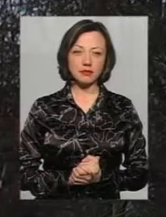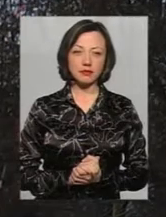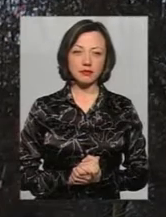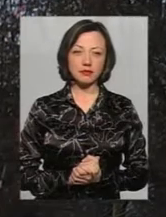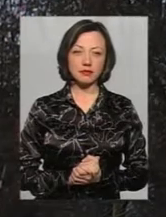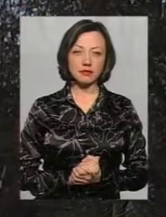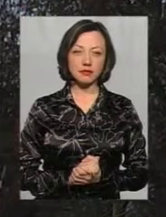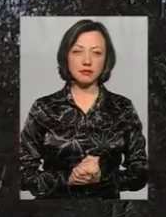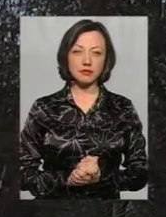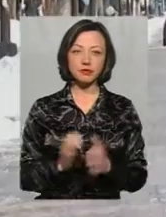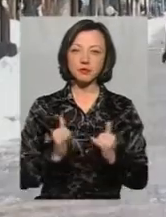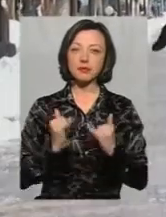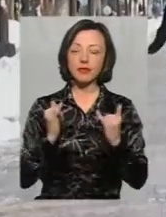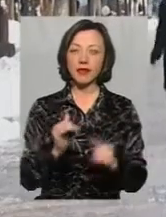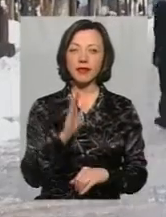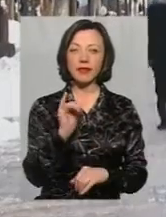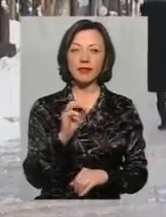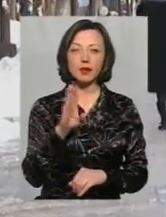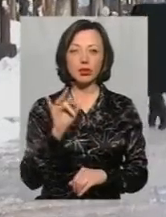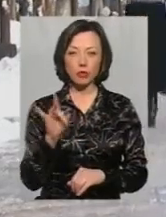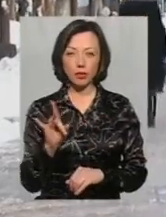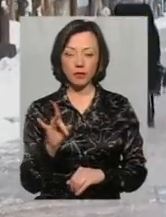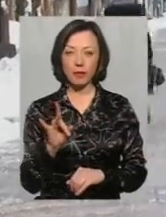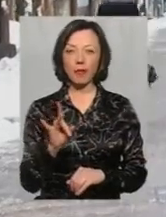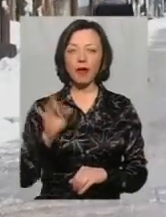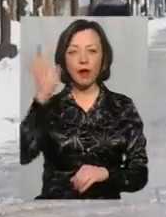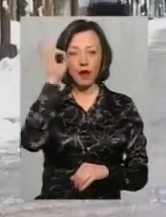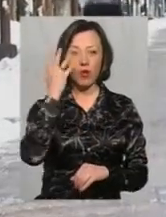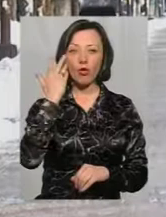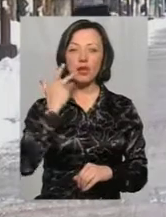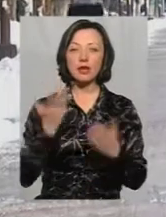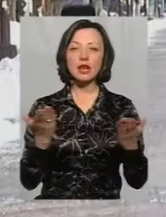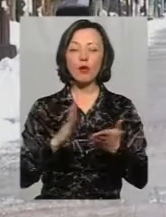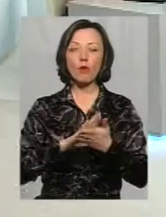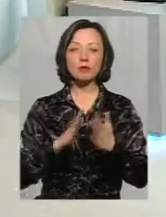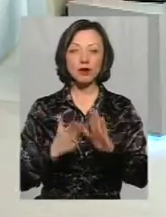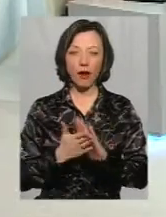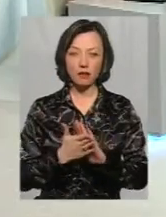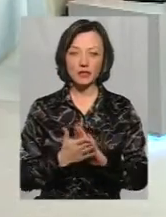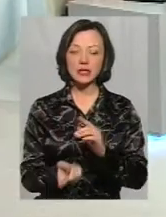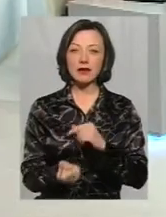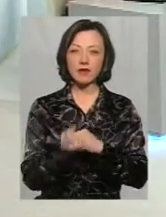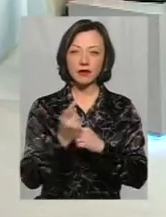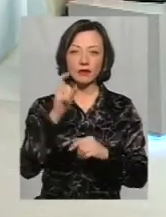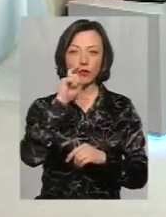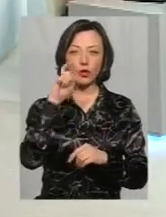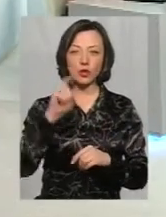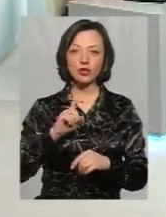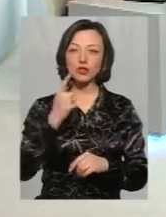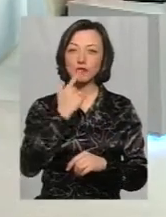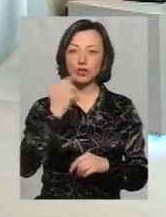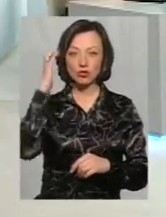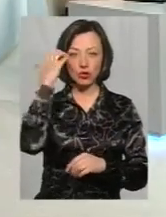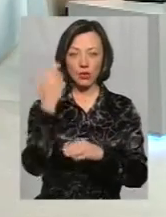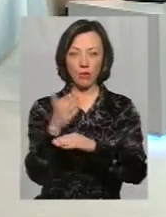Пане Вікторе, нагадайте, будь ласка, коли і за яких обставин з'явився в Україні червоно